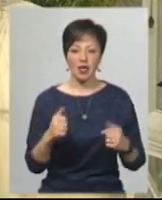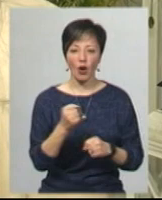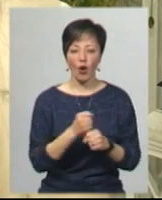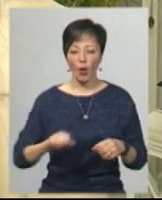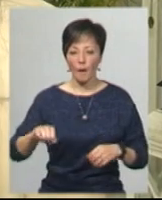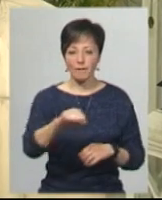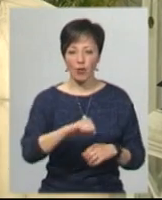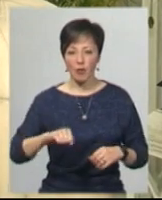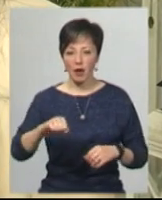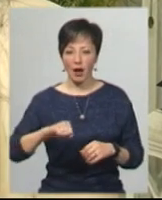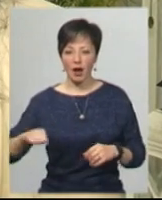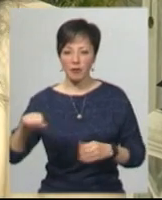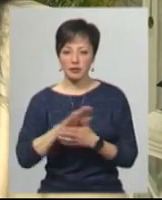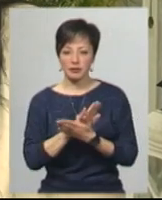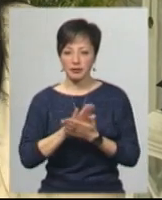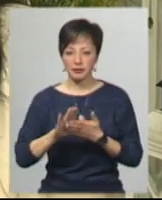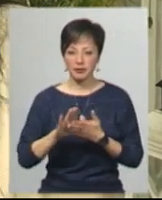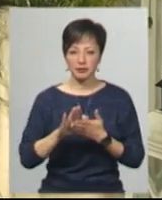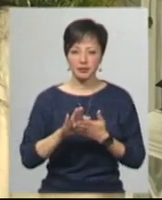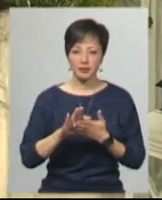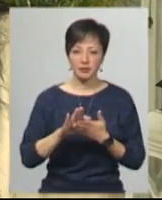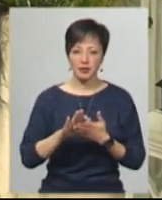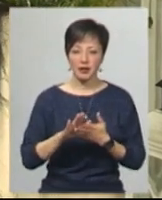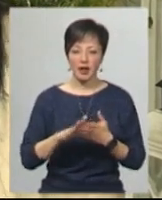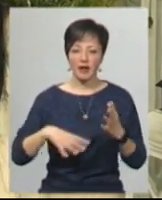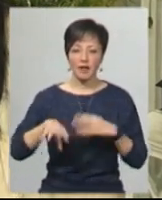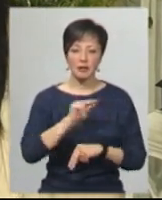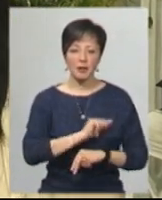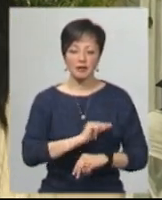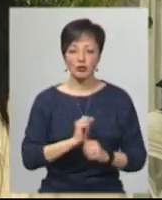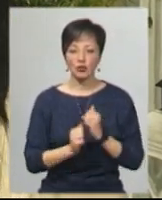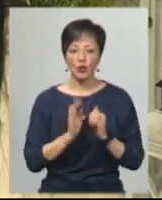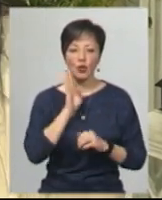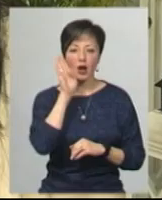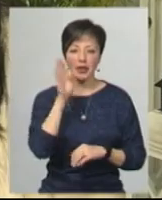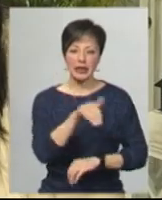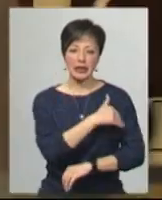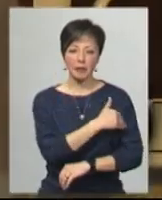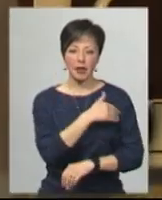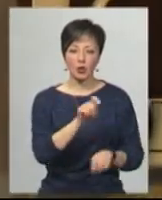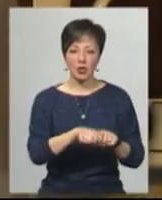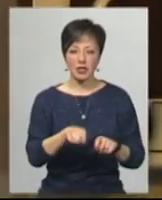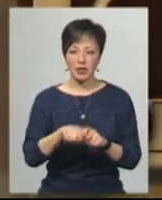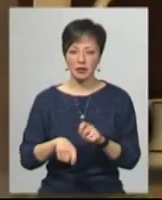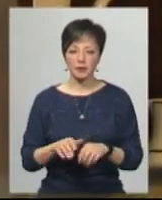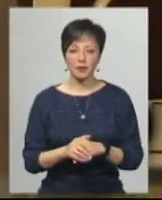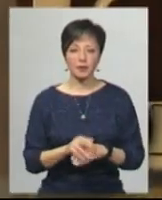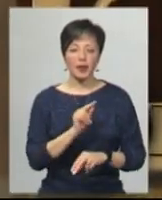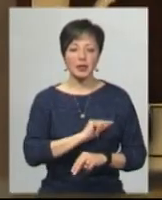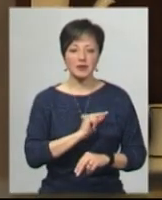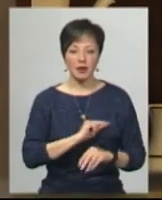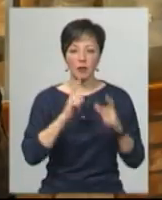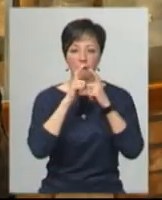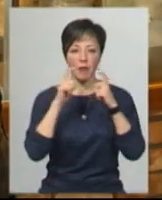гігієнічними засудами. Весь персонал щоранку проходить температурний скрінінг. Додає, персонал у